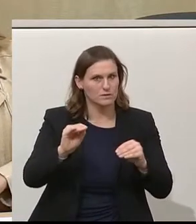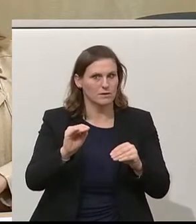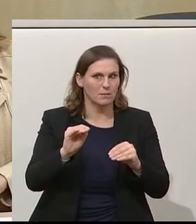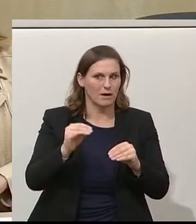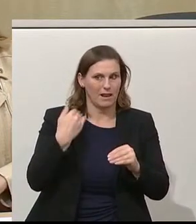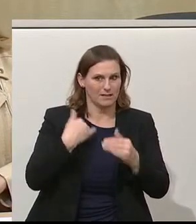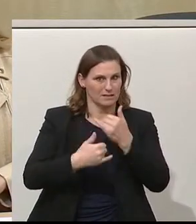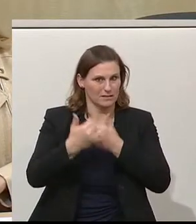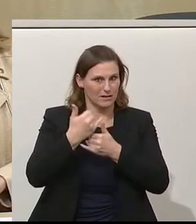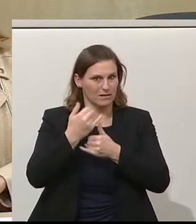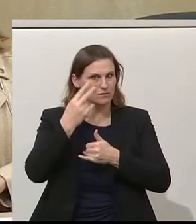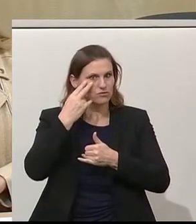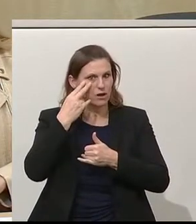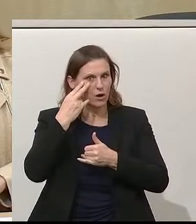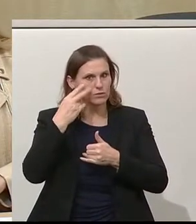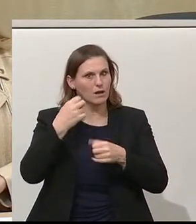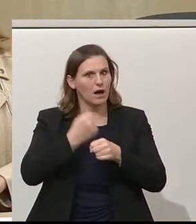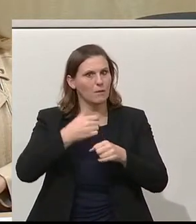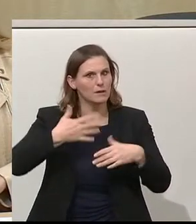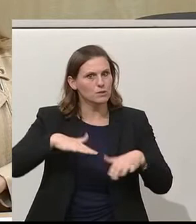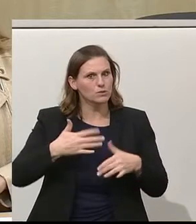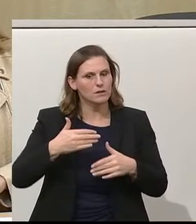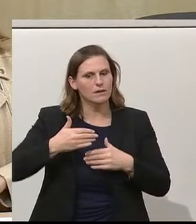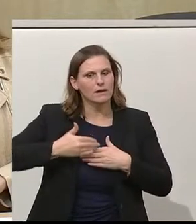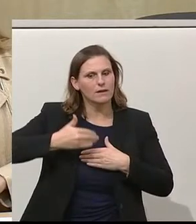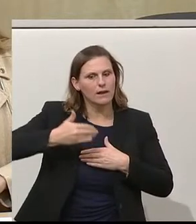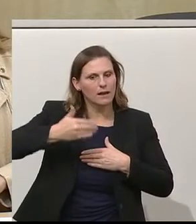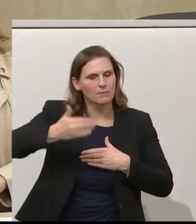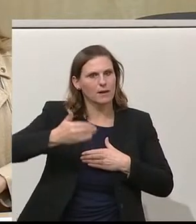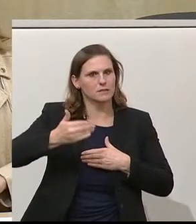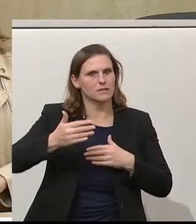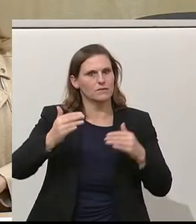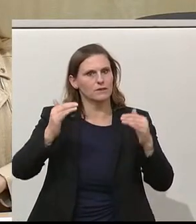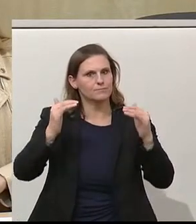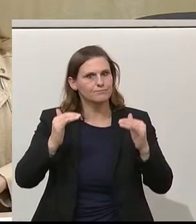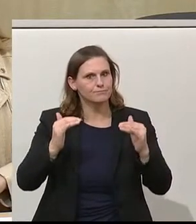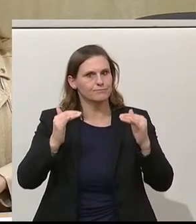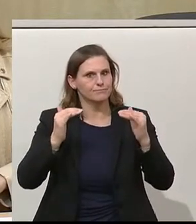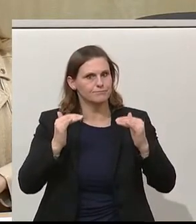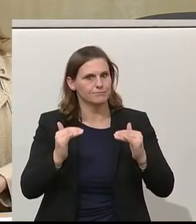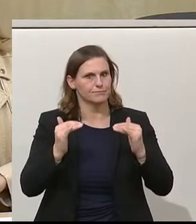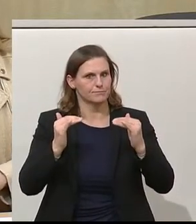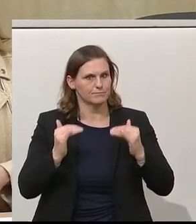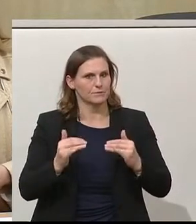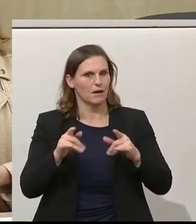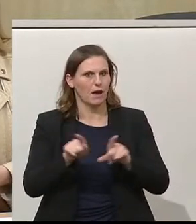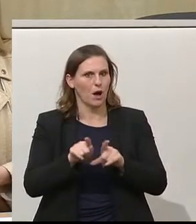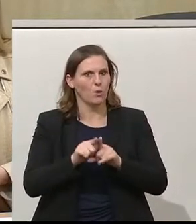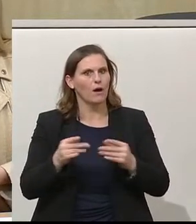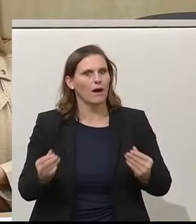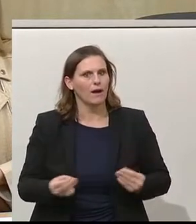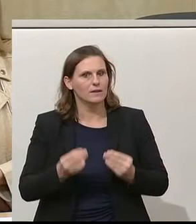dass die letzten Jahre die Arbeitslosigkeit eigentlich regelmäßig gesunken ist und daher auch hier ein gewisses